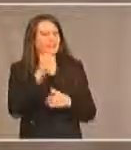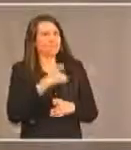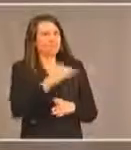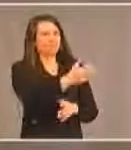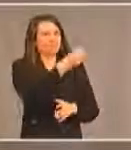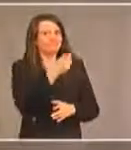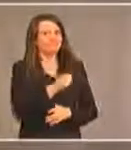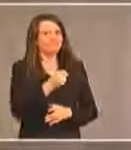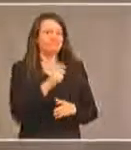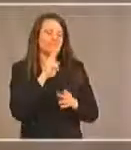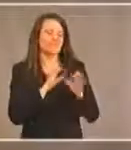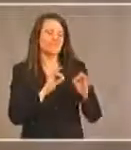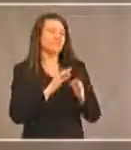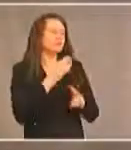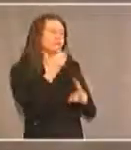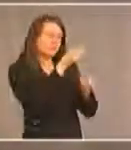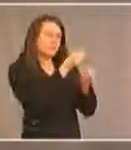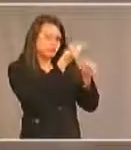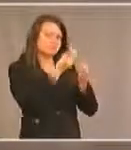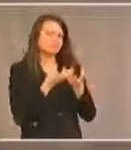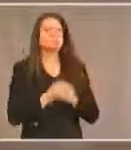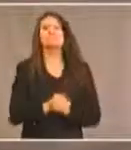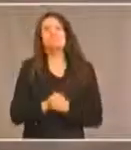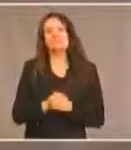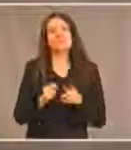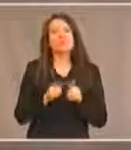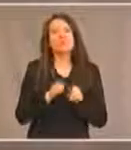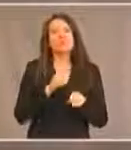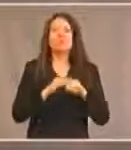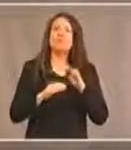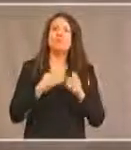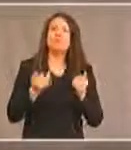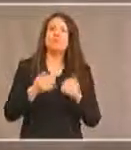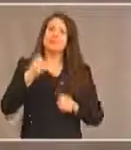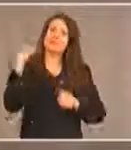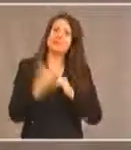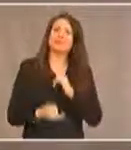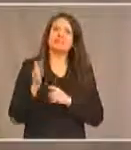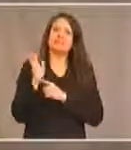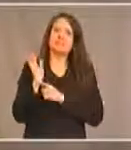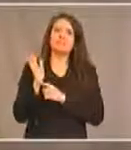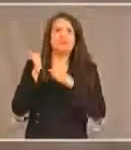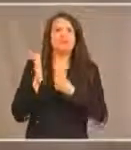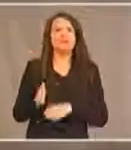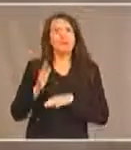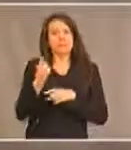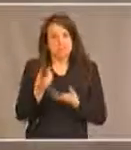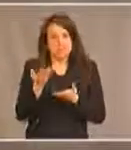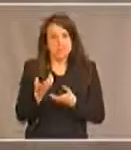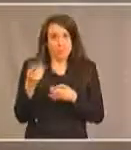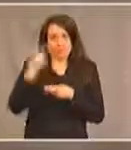initiative. Donc, merci. Je suis très heureuse de vous présenter notre dernier conférencier de la journée, M.